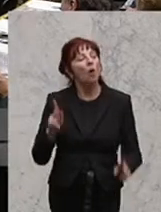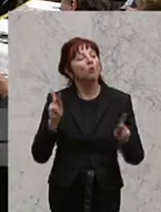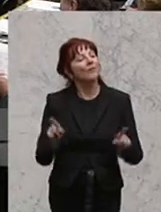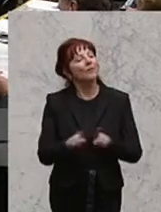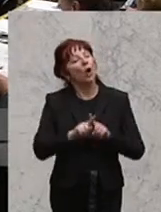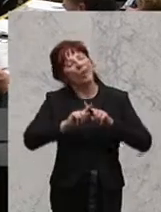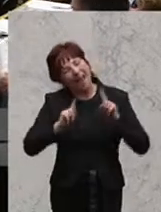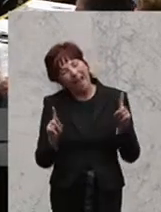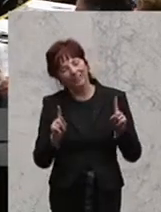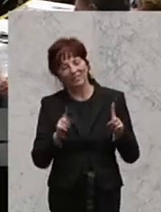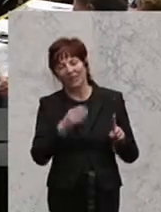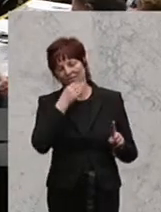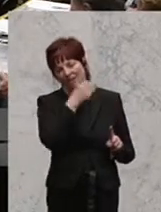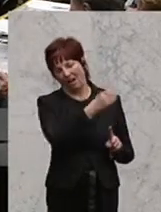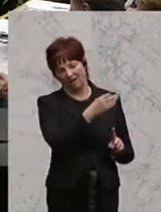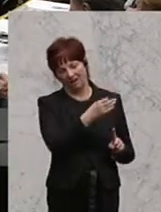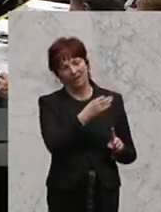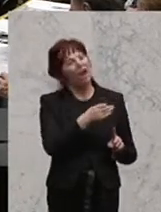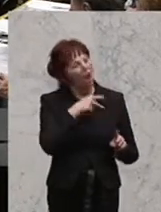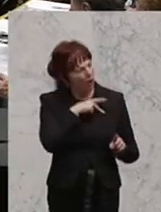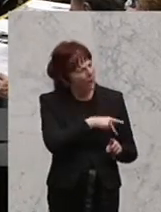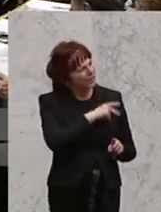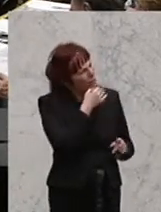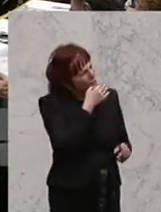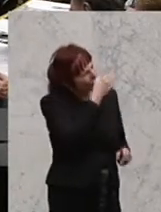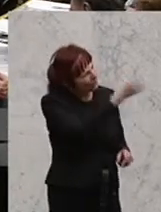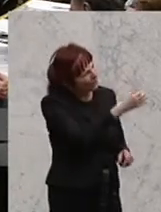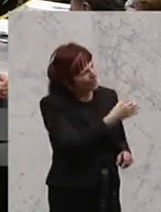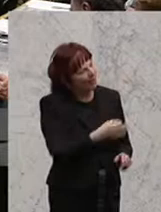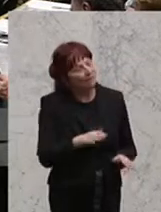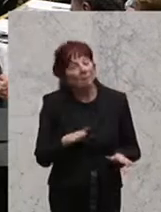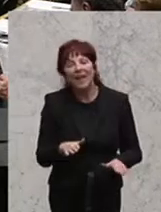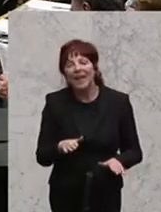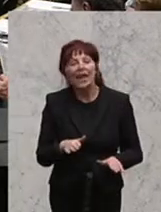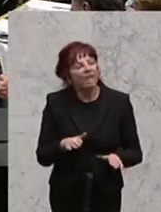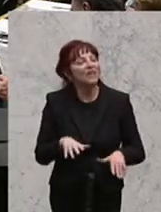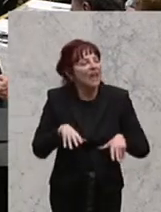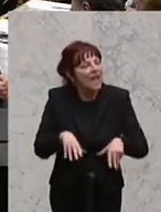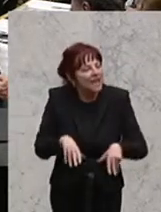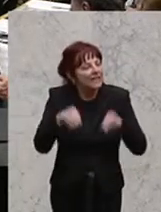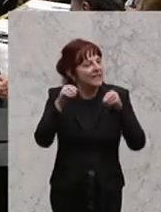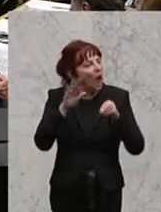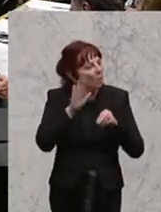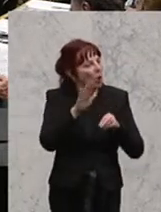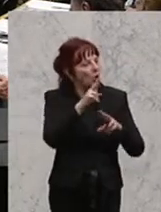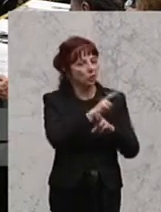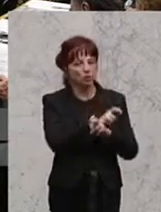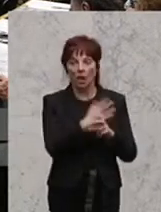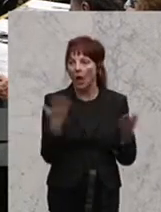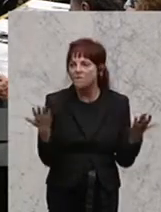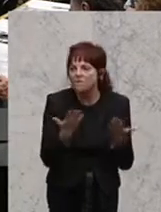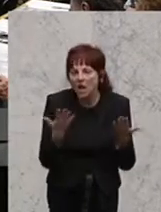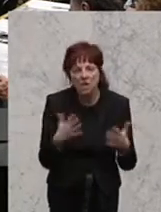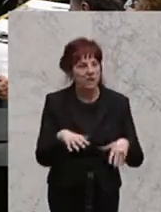richte. Wenn der Islam zu Österreich gehört, ja welcher Islam gehört denn dann zu Österreich? Welcher